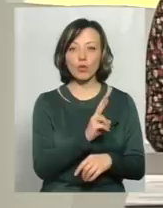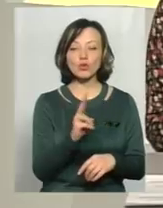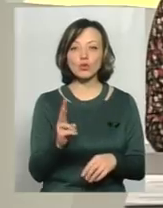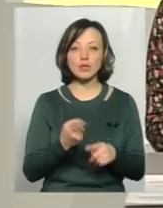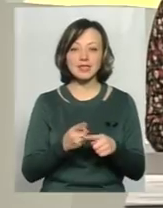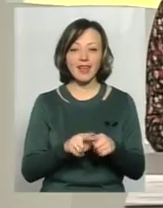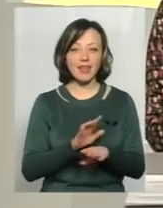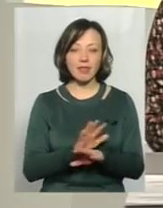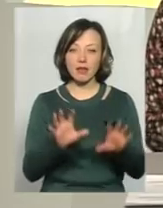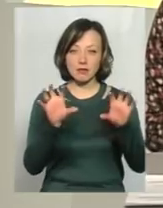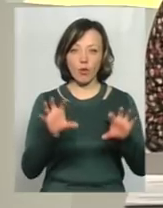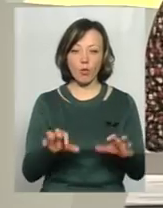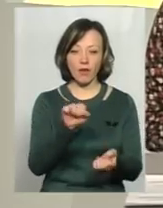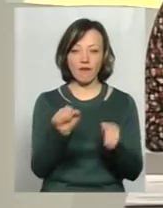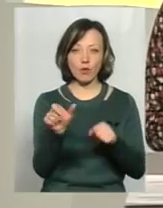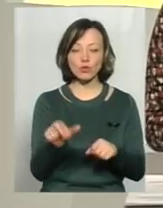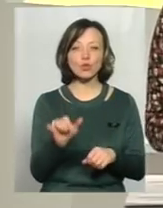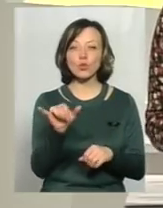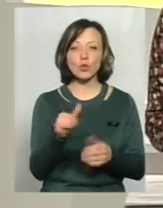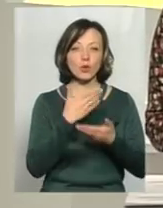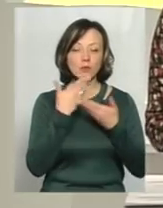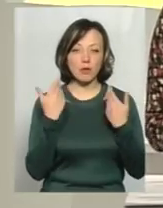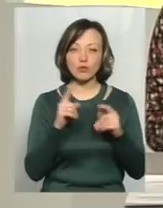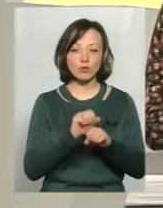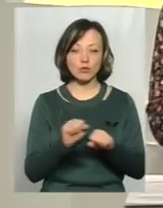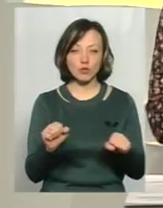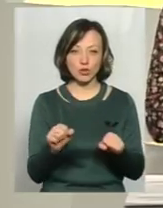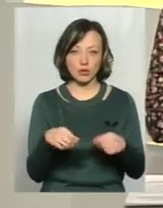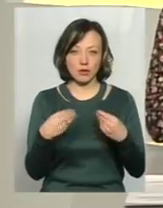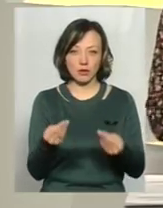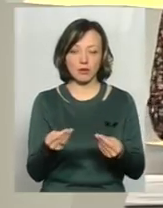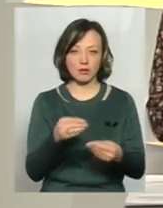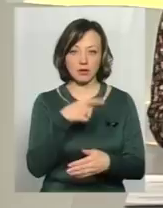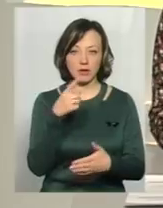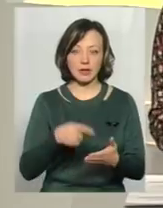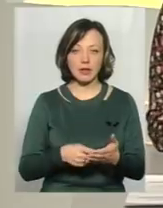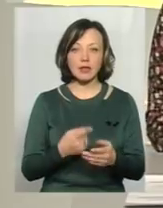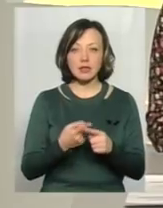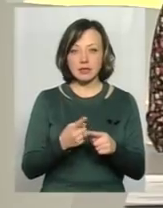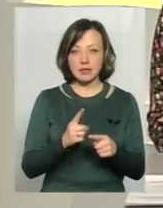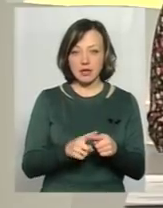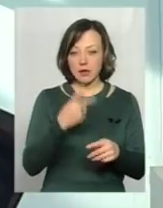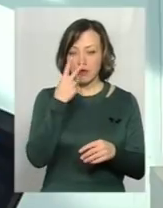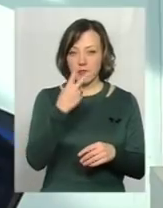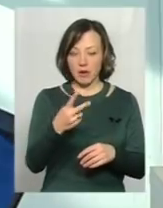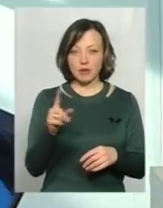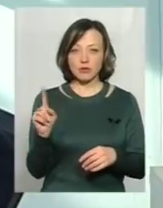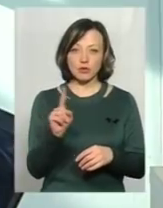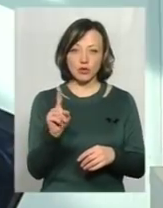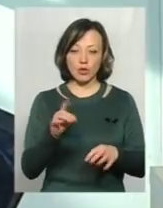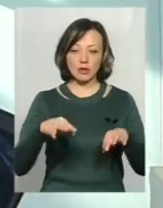такий нелегальний водій. Чого в нього немає і що він не може забезпечити? Ну, перш за все, це візуально ми з вами бачимо, що